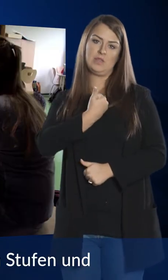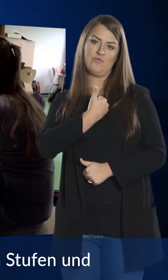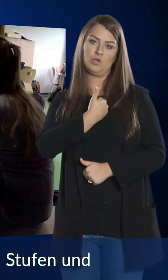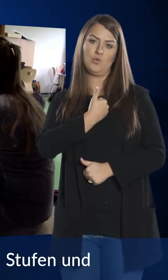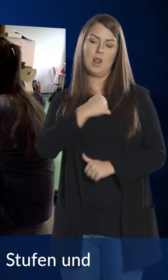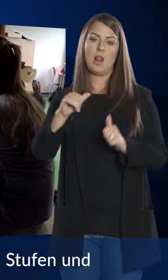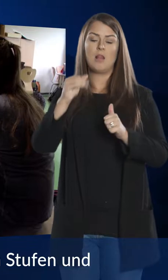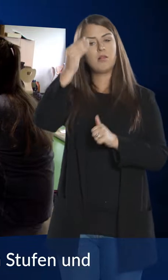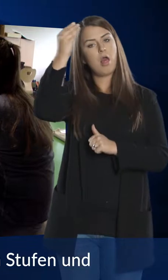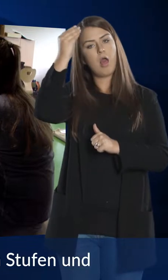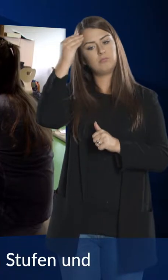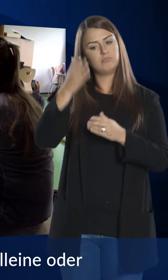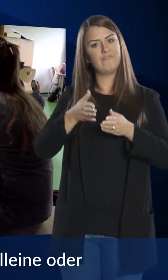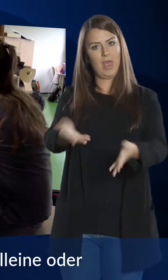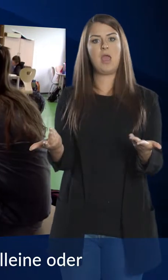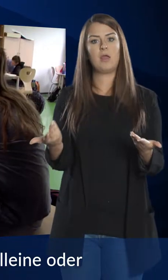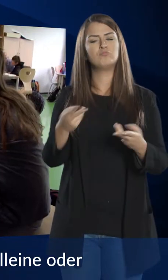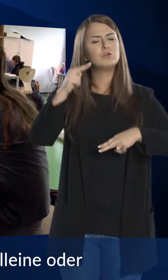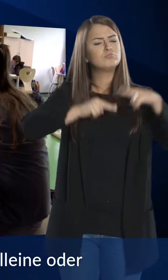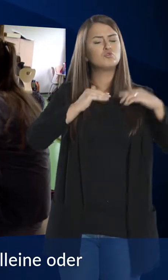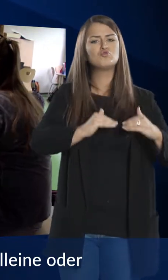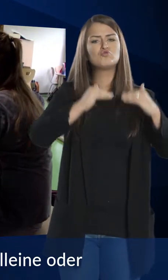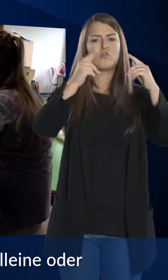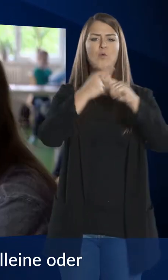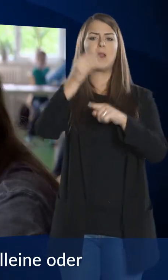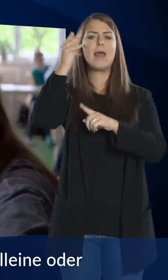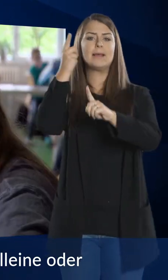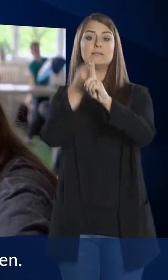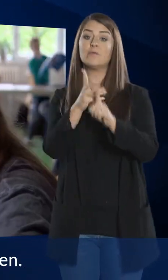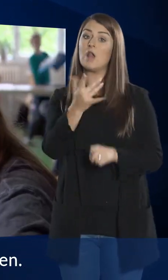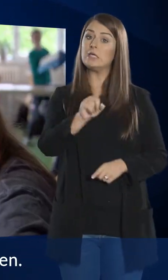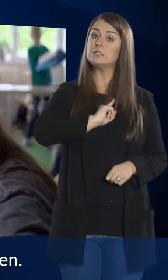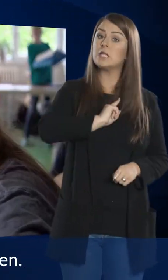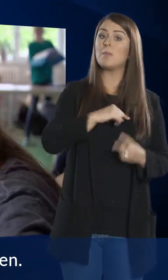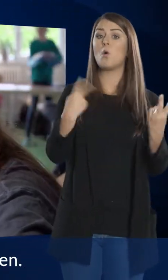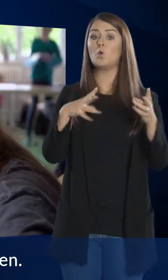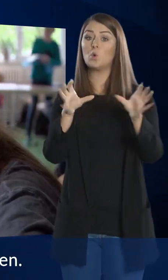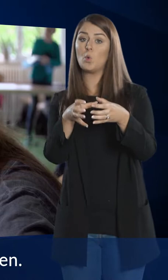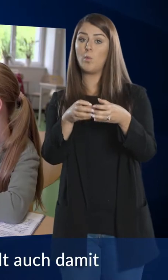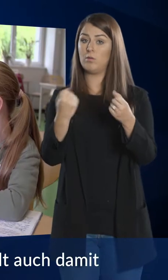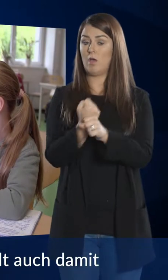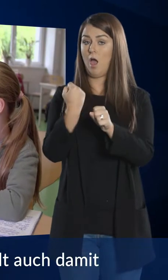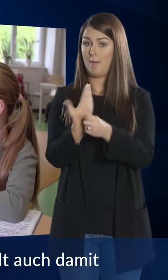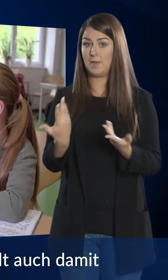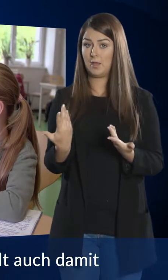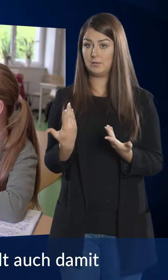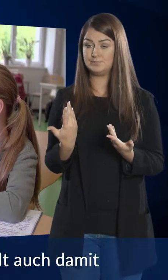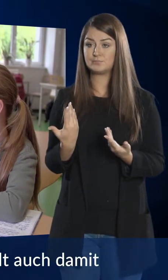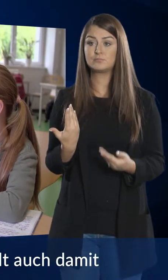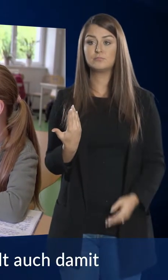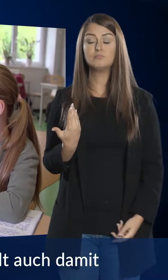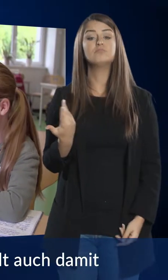Lernpfad mit verschiedenen Stufen und Lernzielen, die die Schüler alleine oder in Gruppen bearbeiten. Es ist